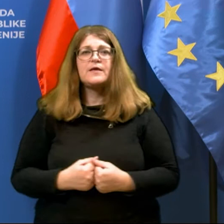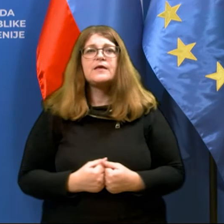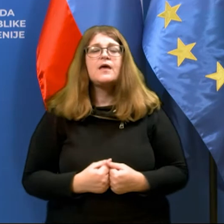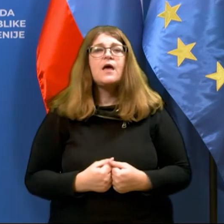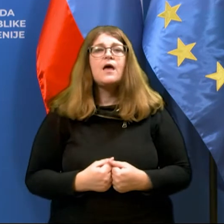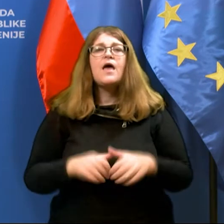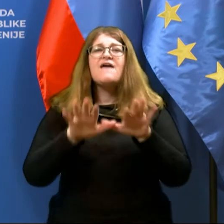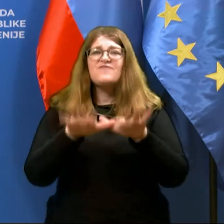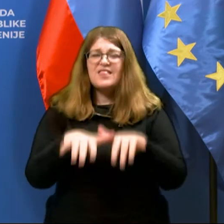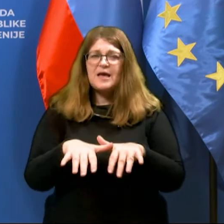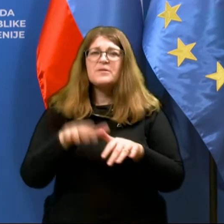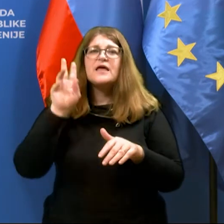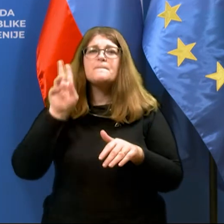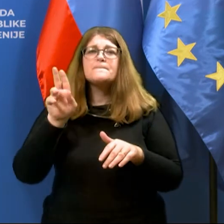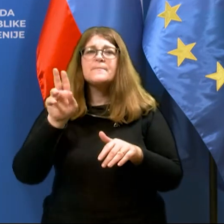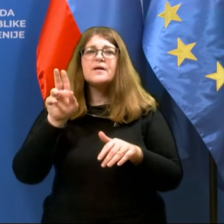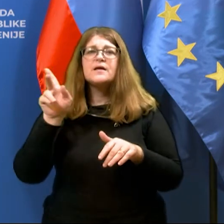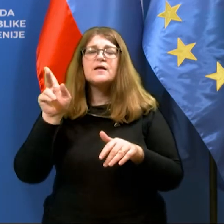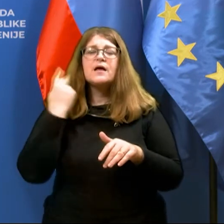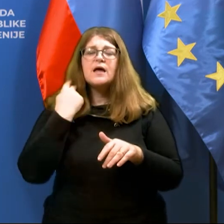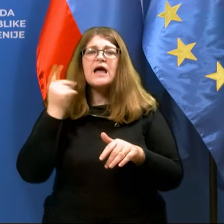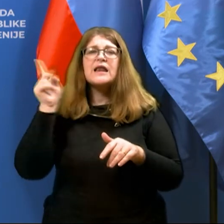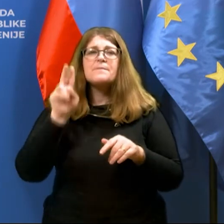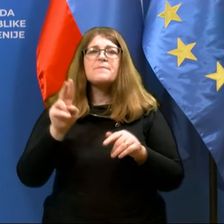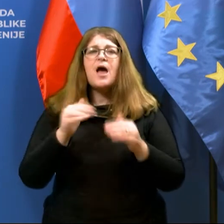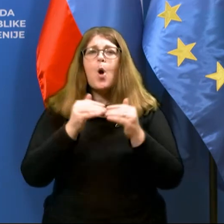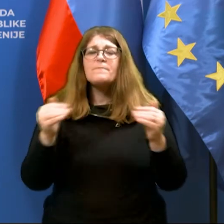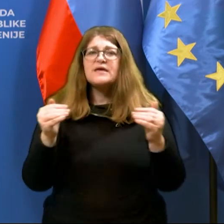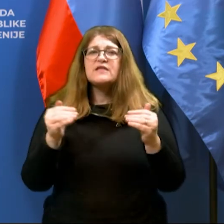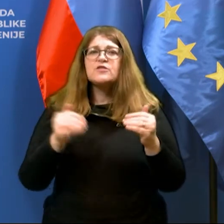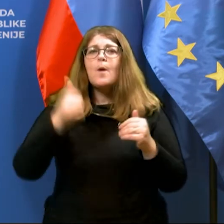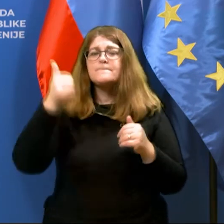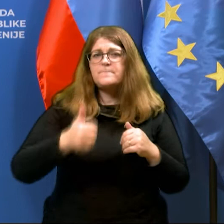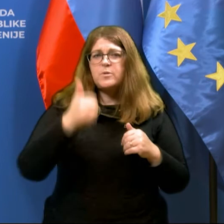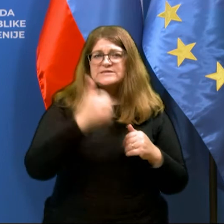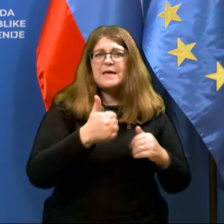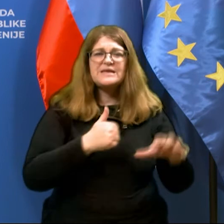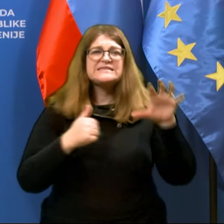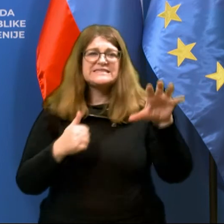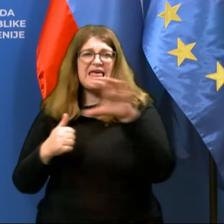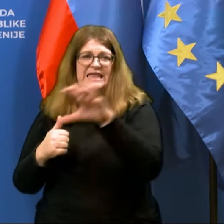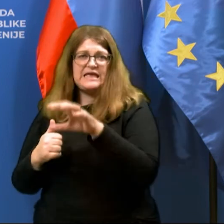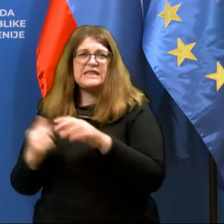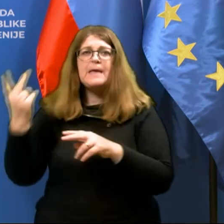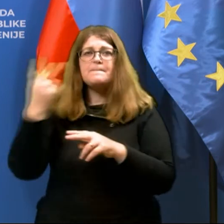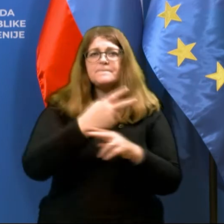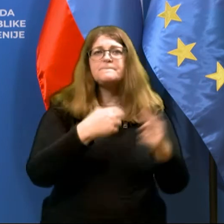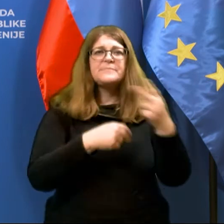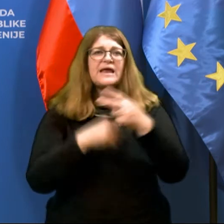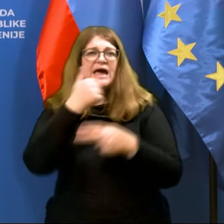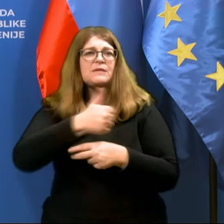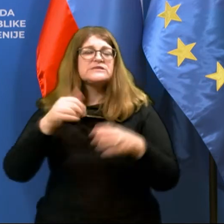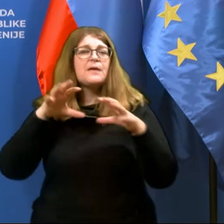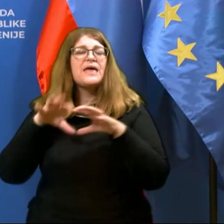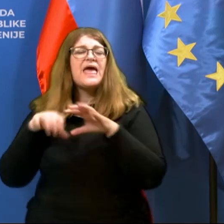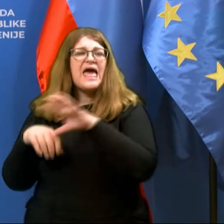Britaniji pa imamo v tem trenutku omejeno zgolj posamezne regije, torej prehajanje med posameznimi regijami,